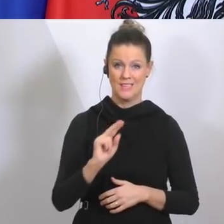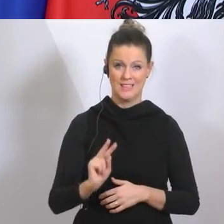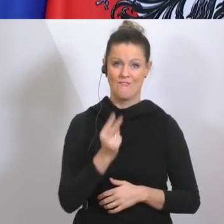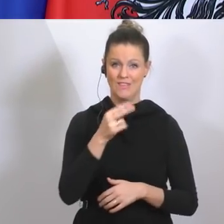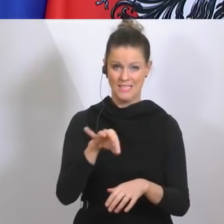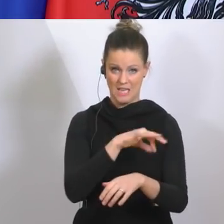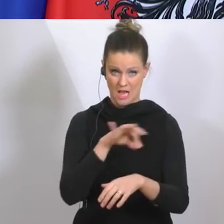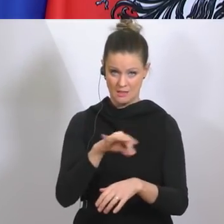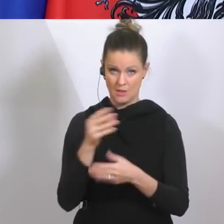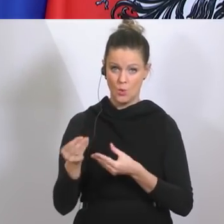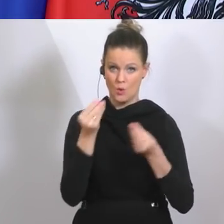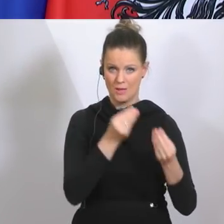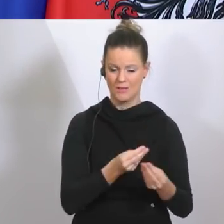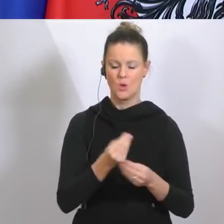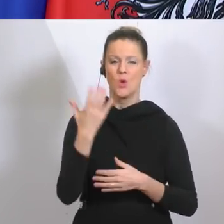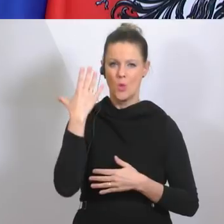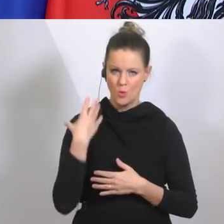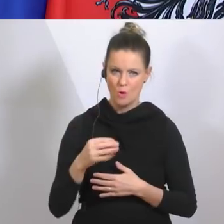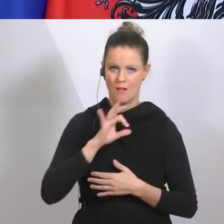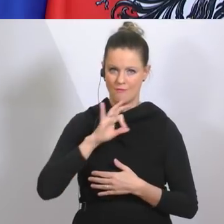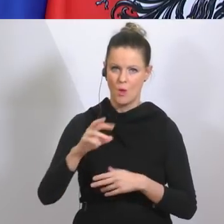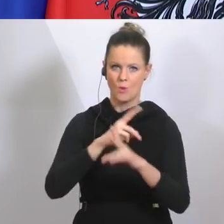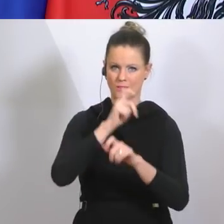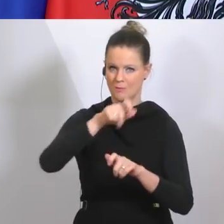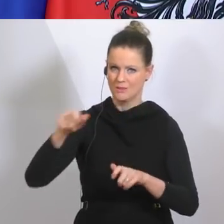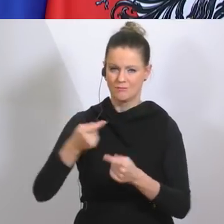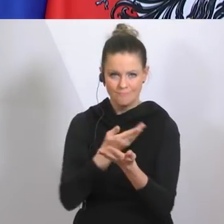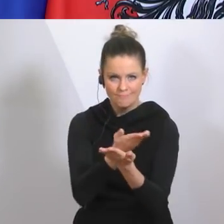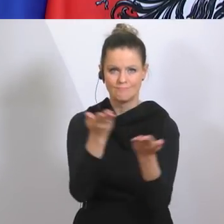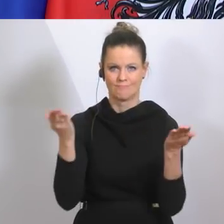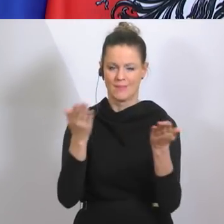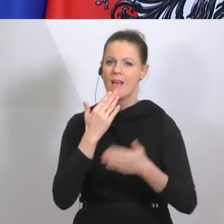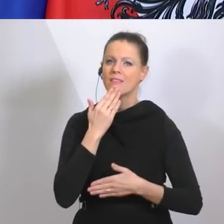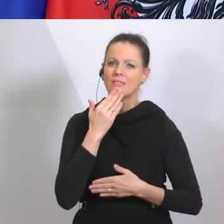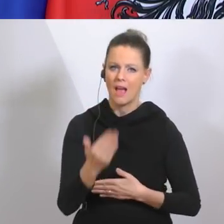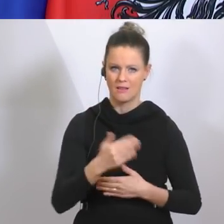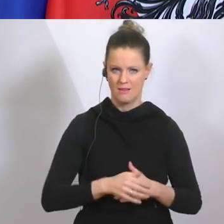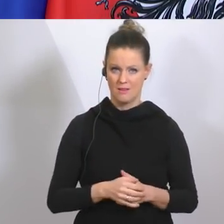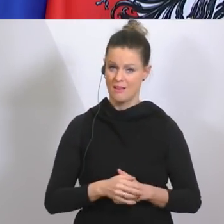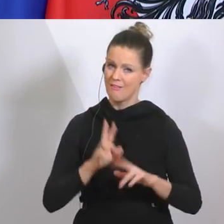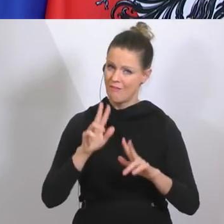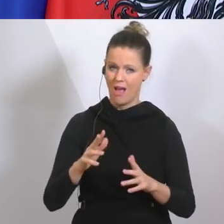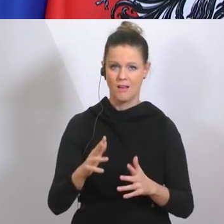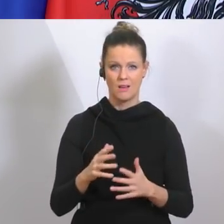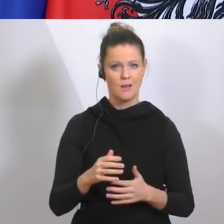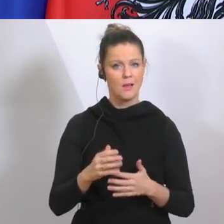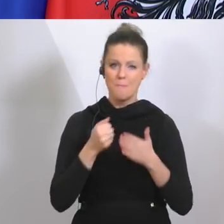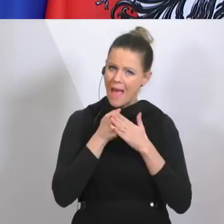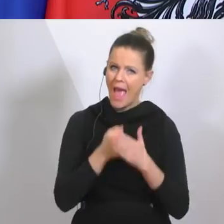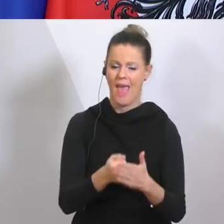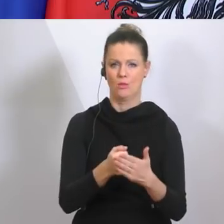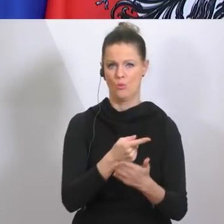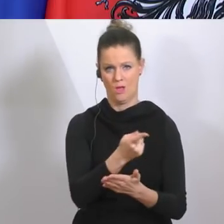und noch einmal den Österreicherinnen und Österreichern Ihnen allen dafür danken, in welcher beeindruckenden Art und Weise